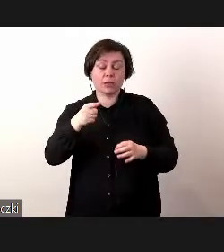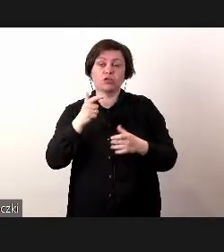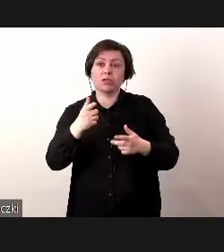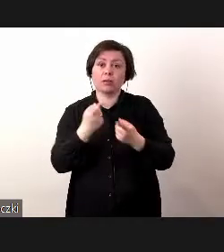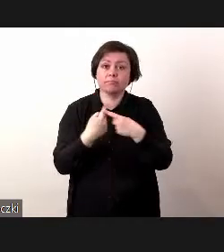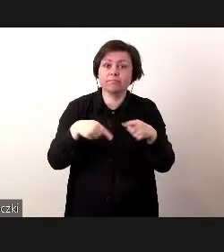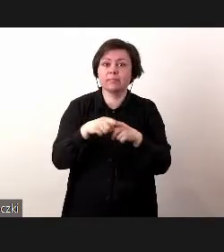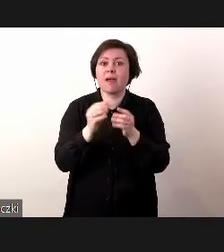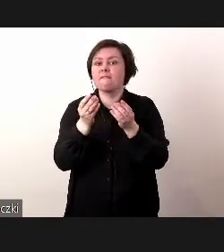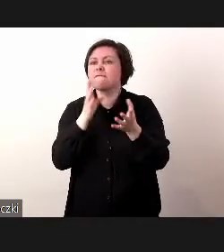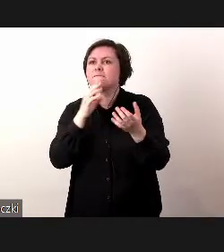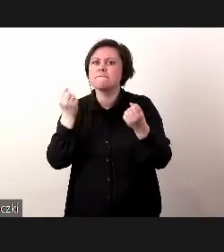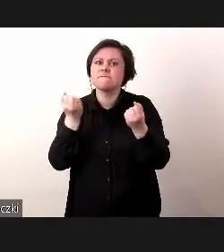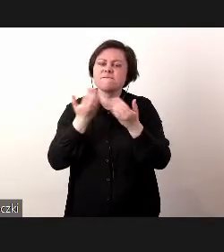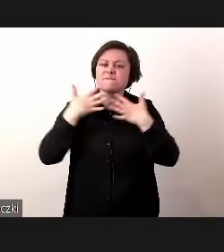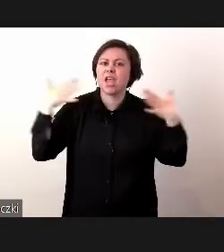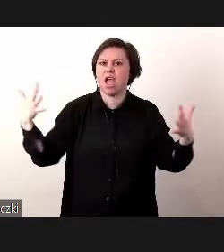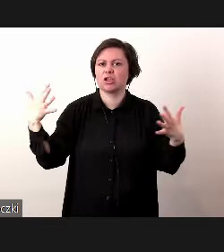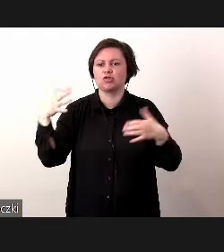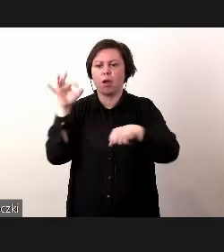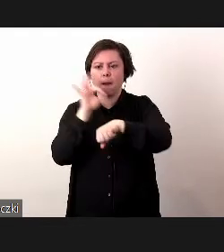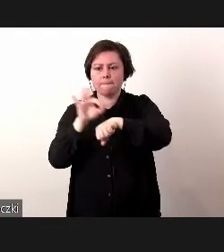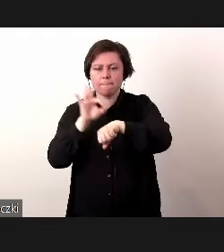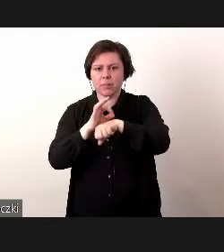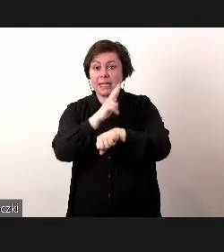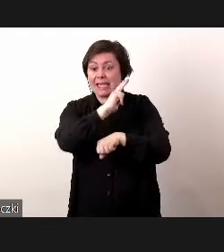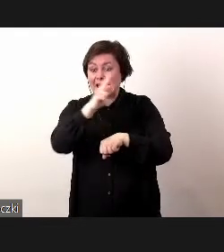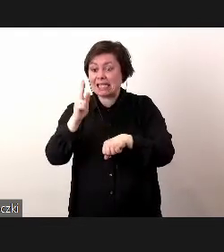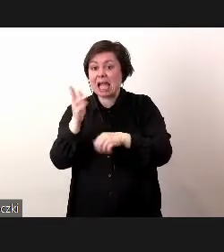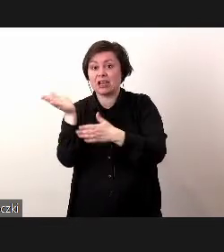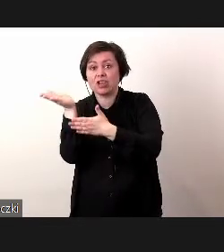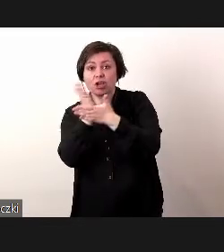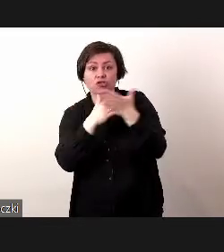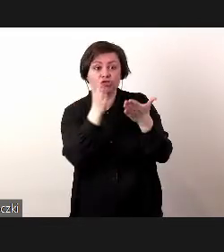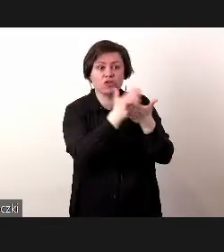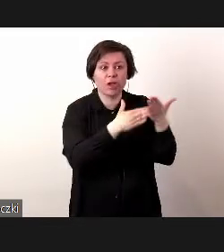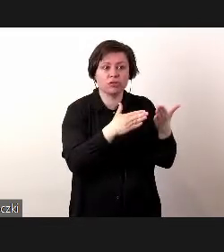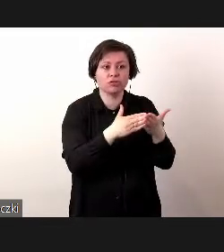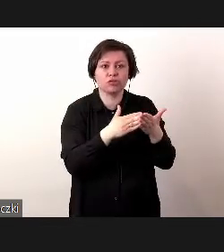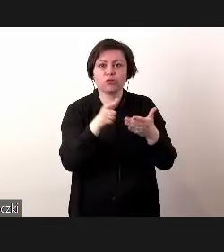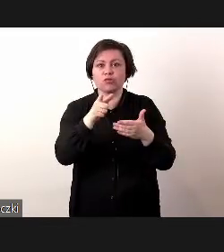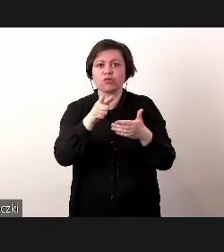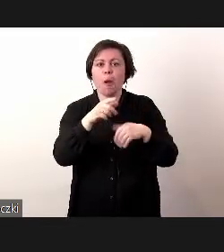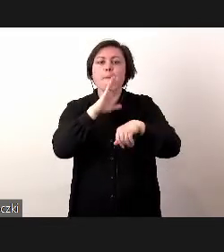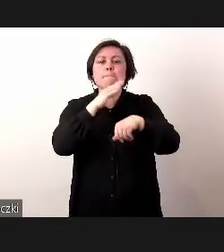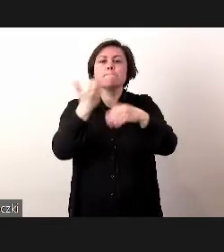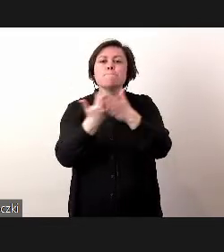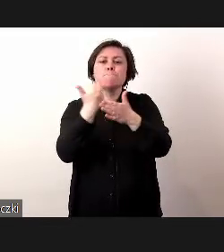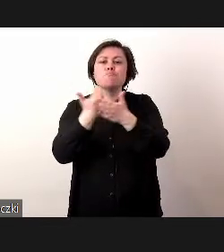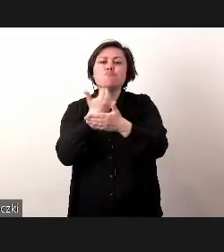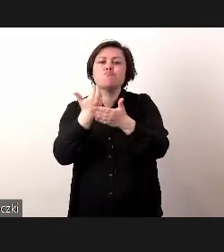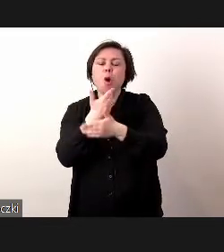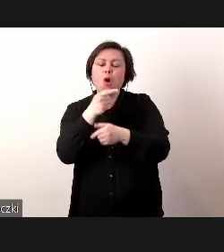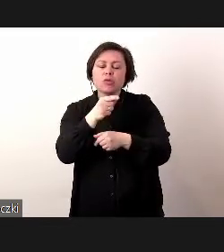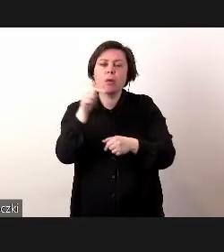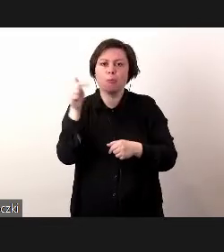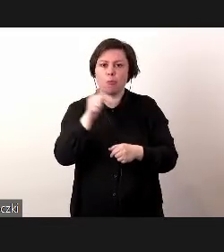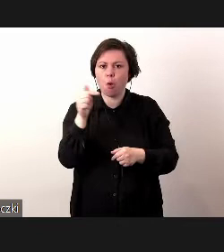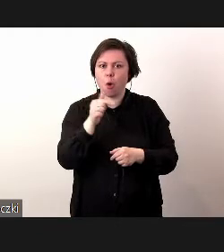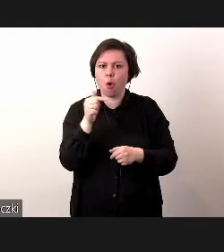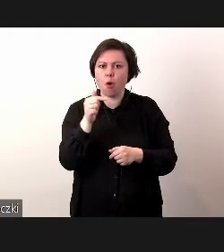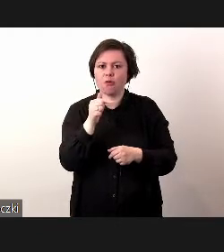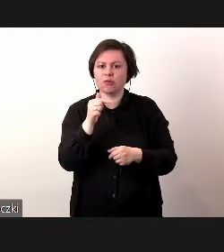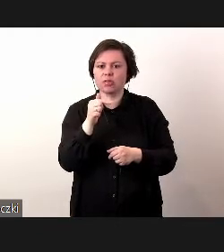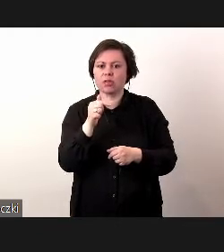większe projekty. znaczy każda część tego modelu powinna